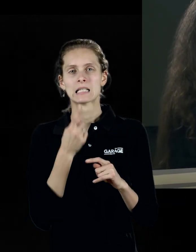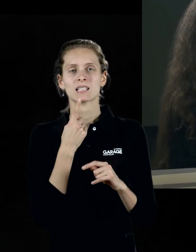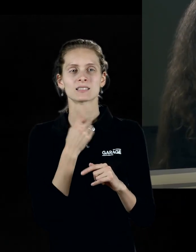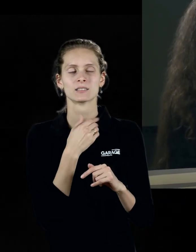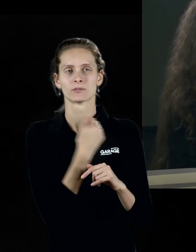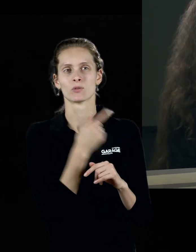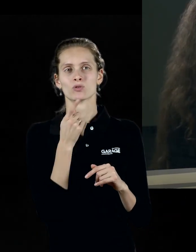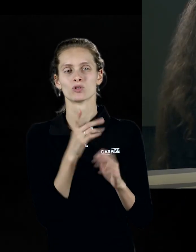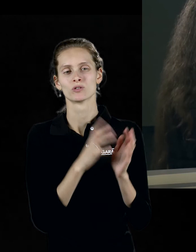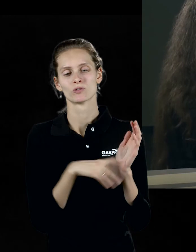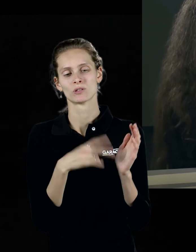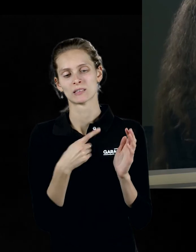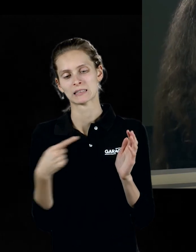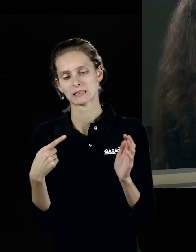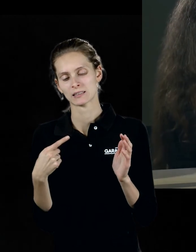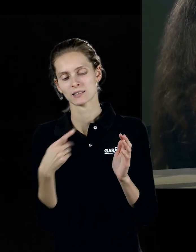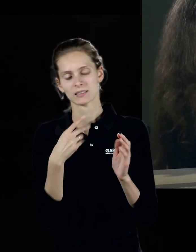годов, это язык 20-х годов.